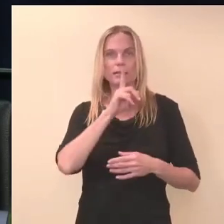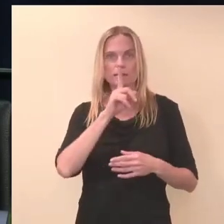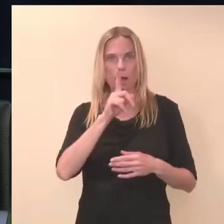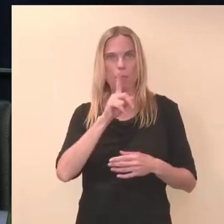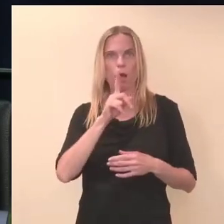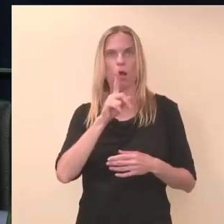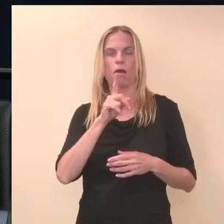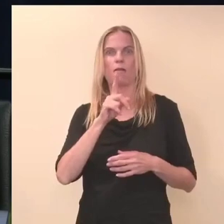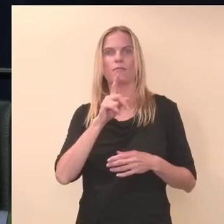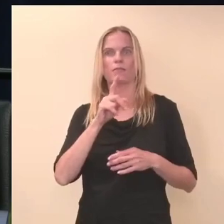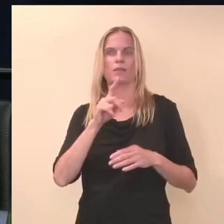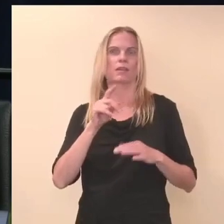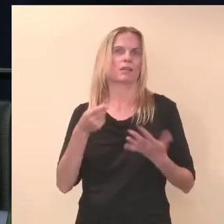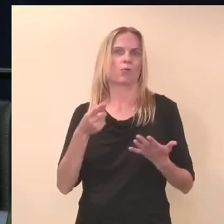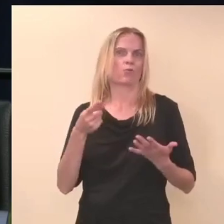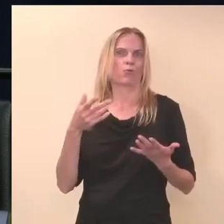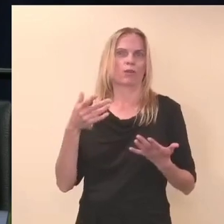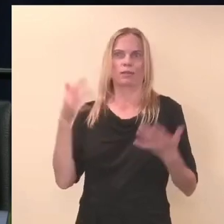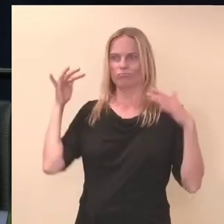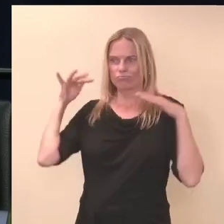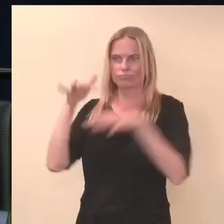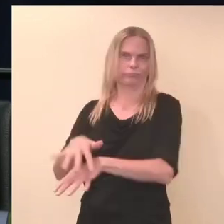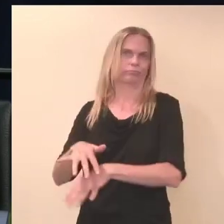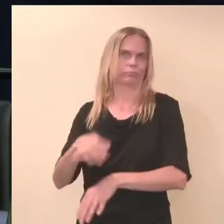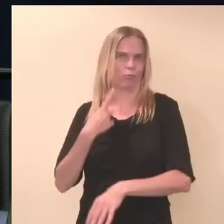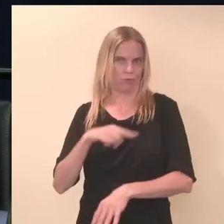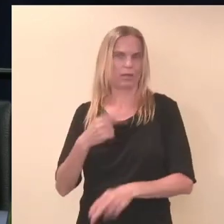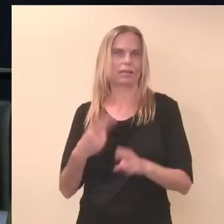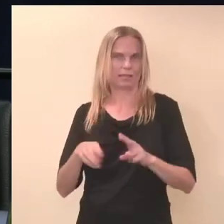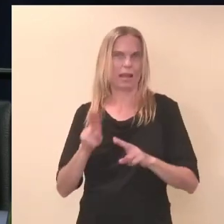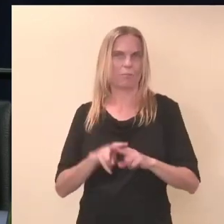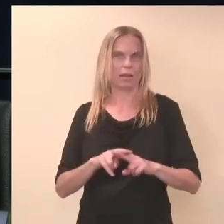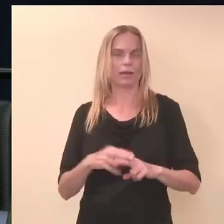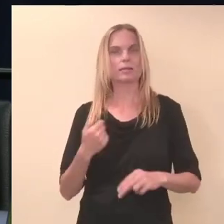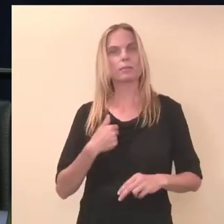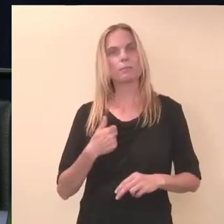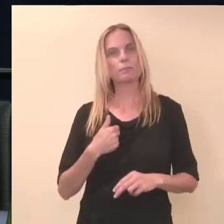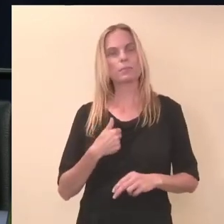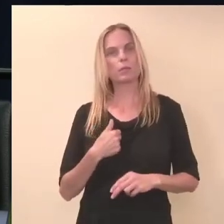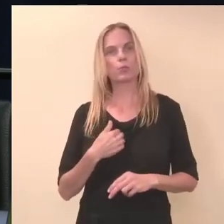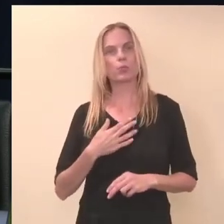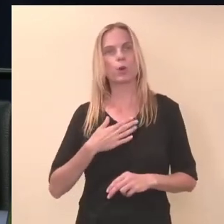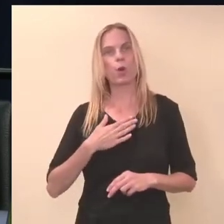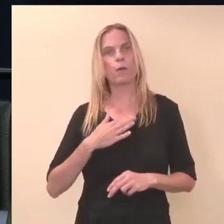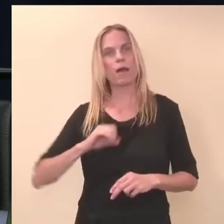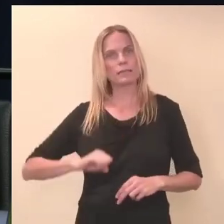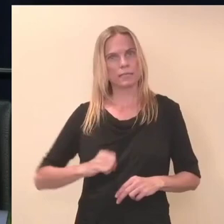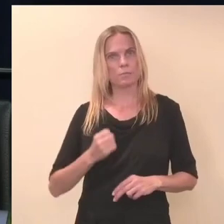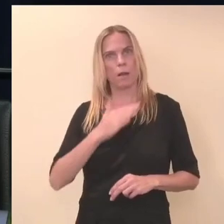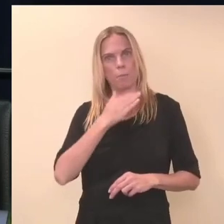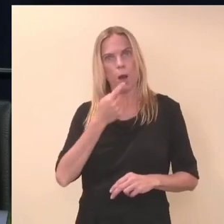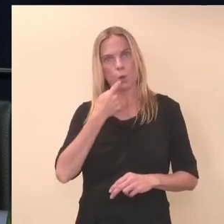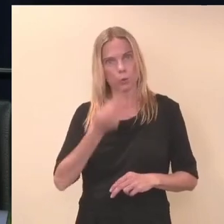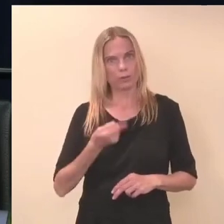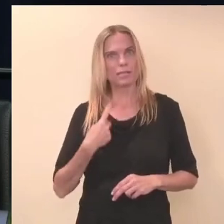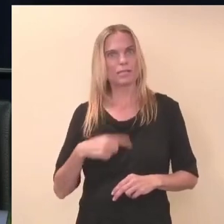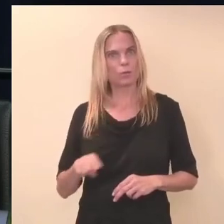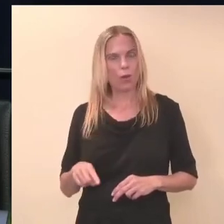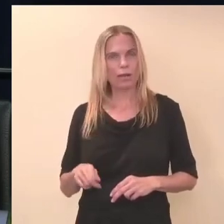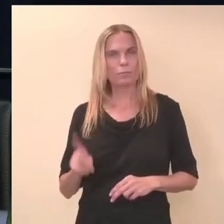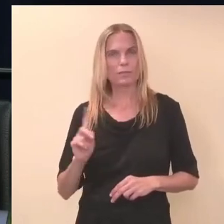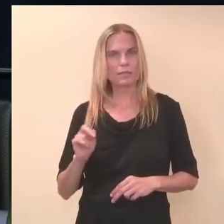löögi seoses sellega, et minul on päris mitmed minu minu sõbrad öelnud, et nad tunnevad, et nad on